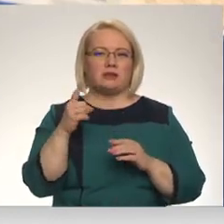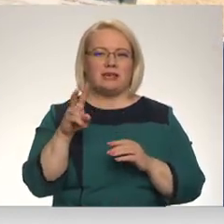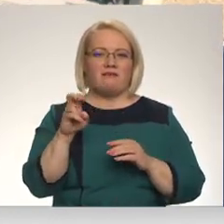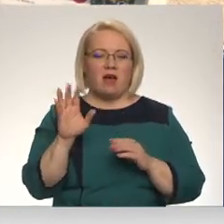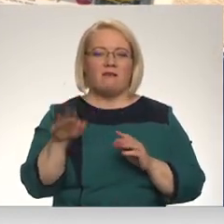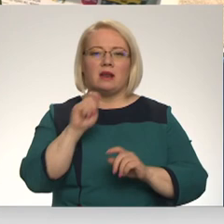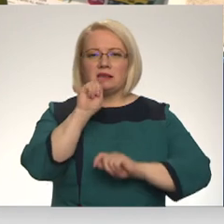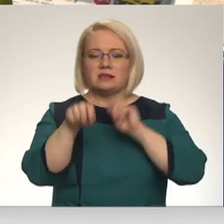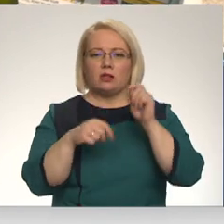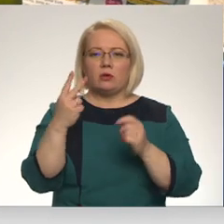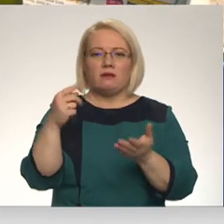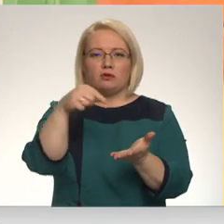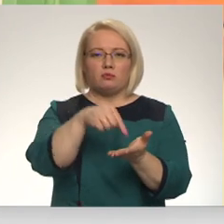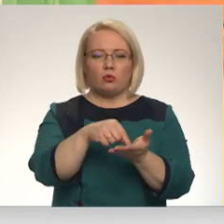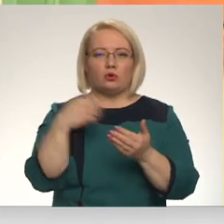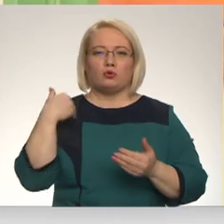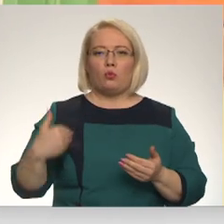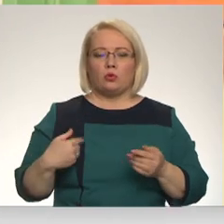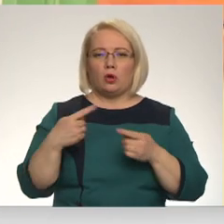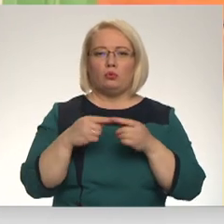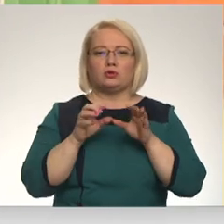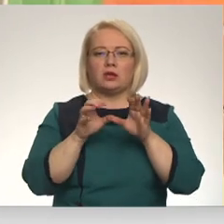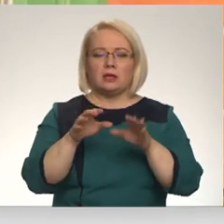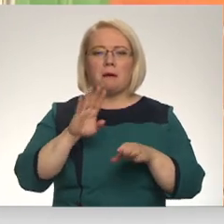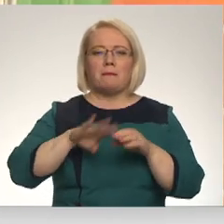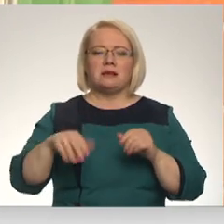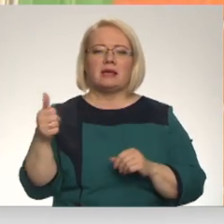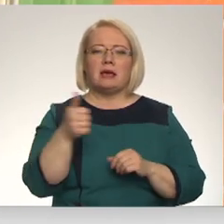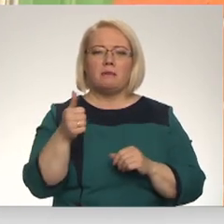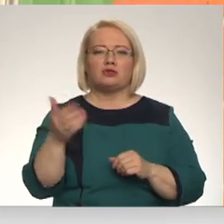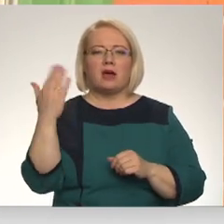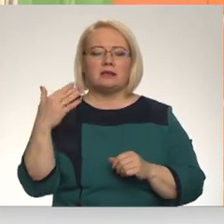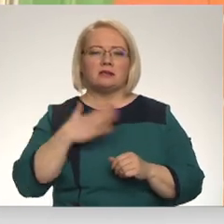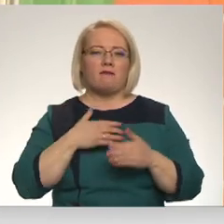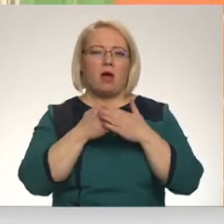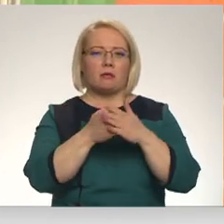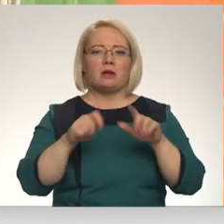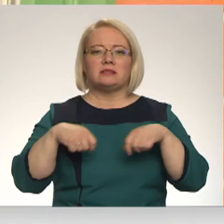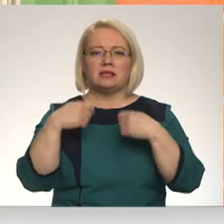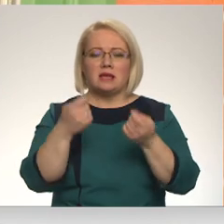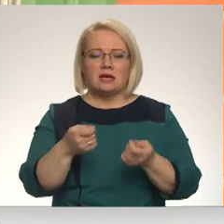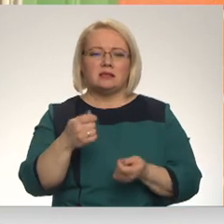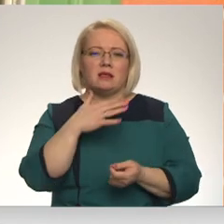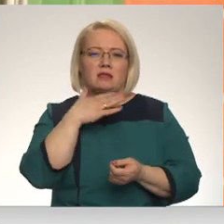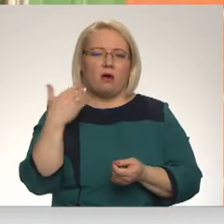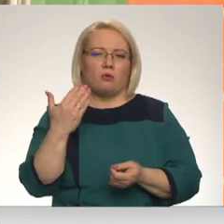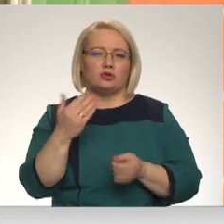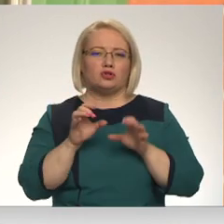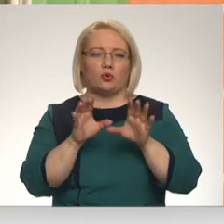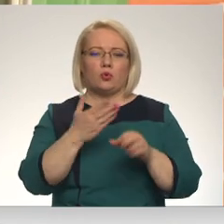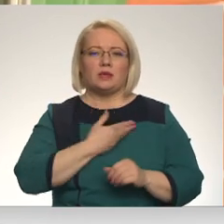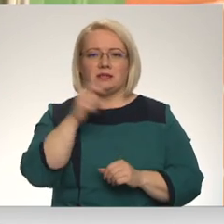divos punktos kuldīgā un skrundā. Tomēr bez īpaša aicinājuma savu atbalstu jau sniedzis neviens vienas skrundenieks, jo